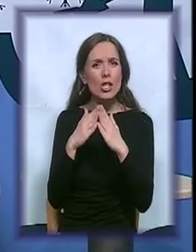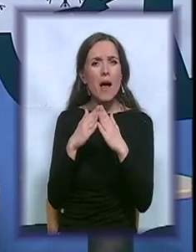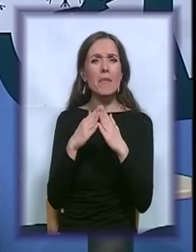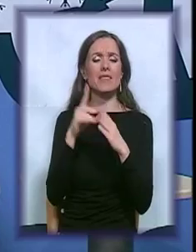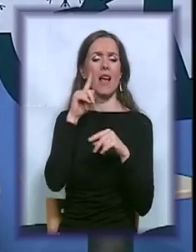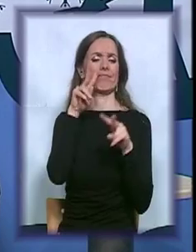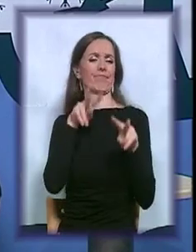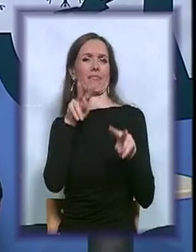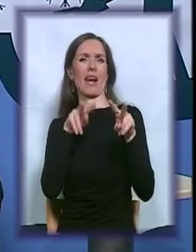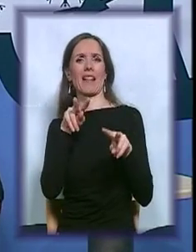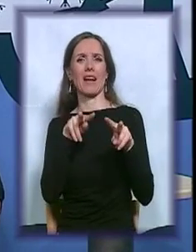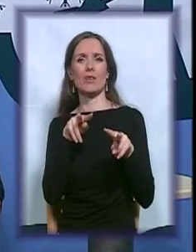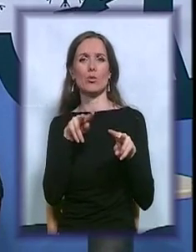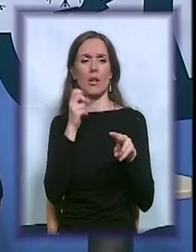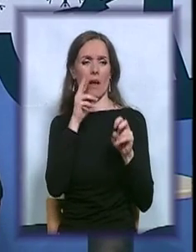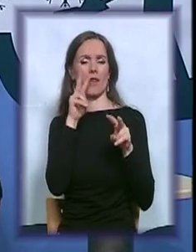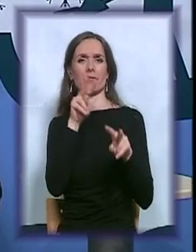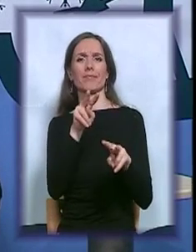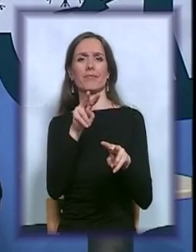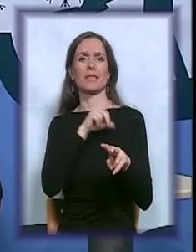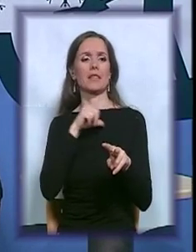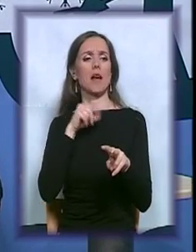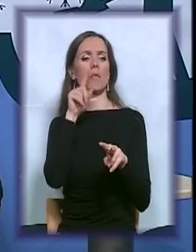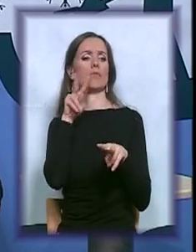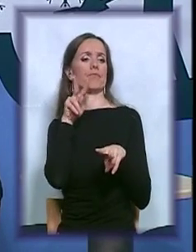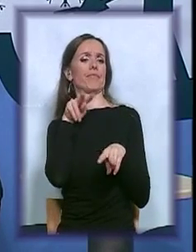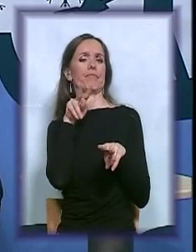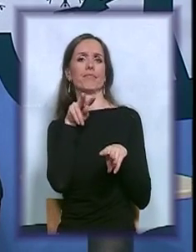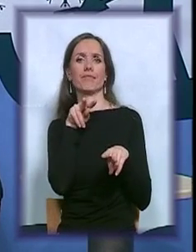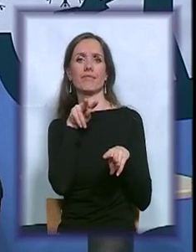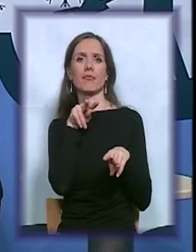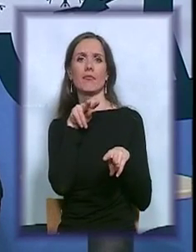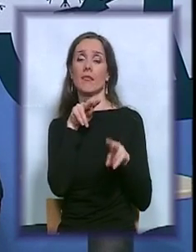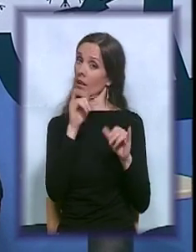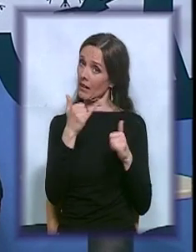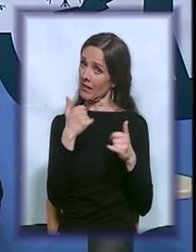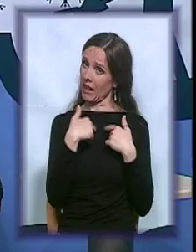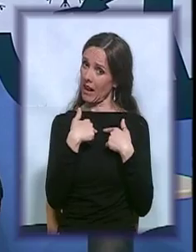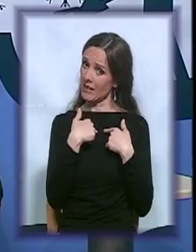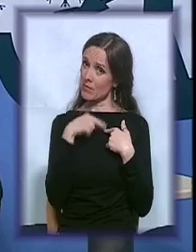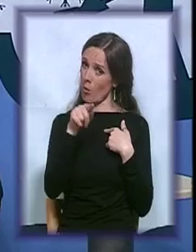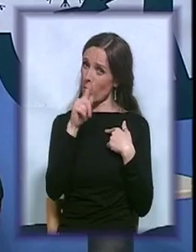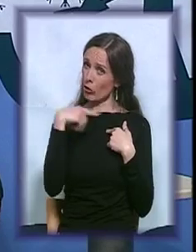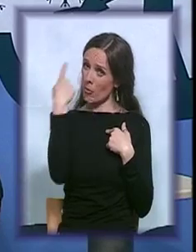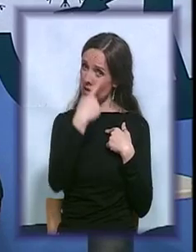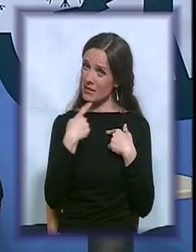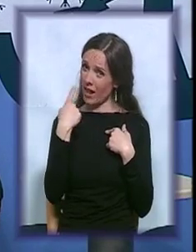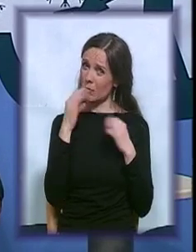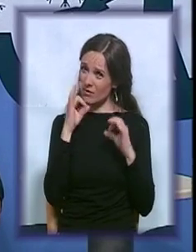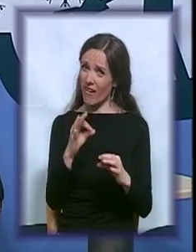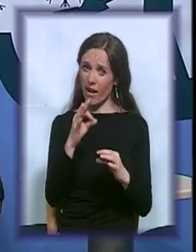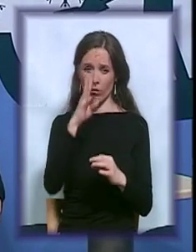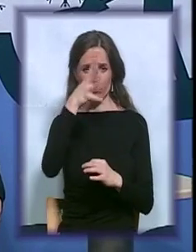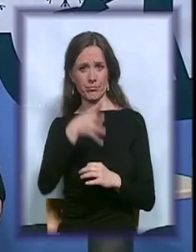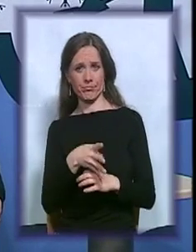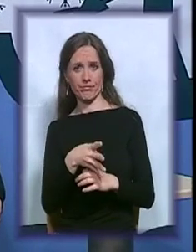vidimo ljude i kada se ostane samo na tom pogledu. Da li smo onda po tom izgledu procenili, a šta je